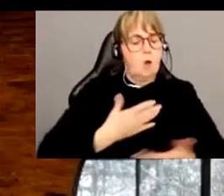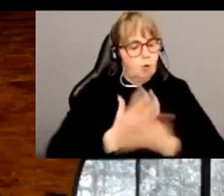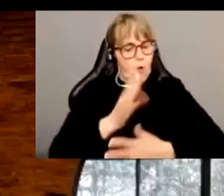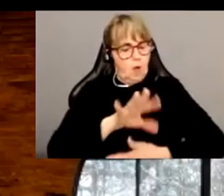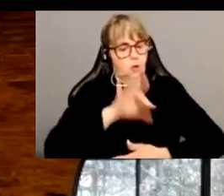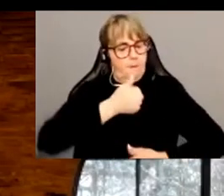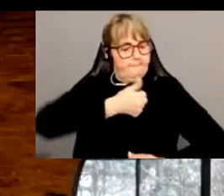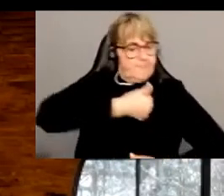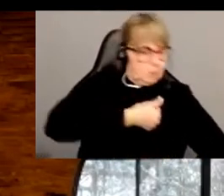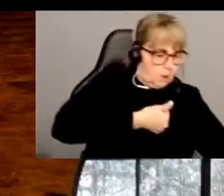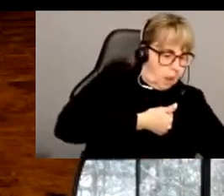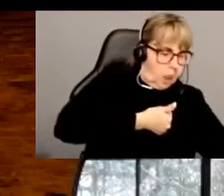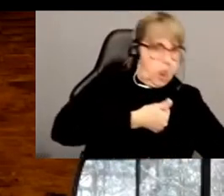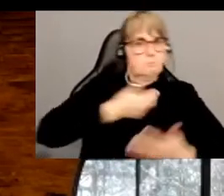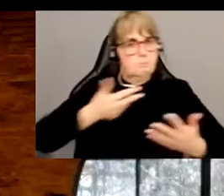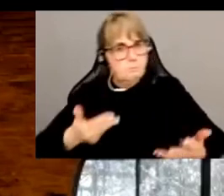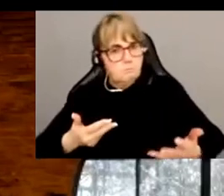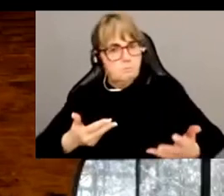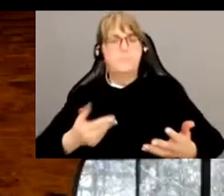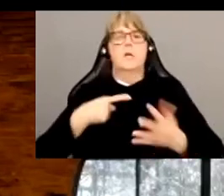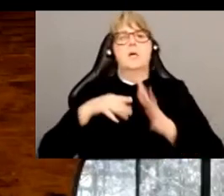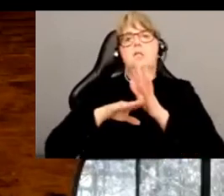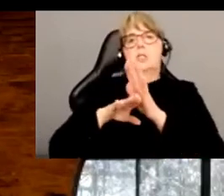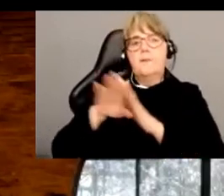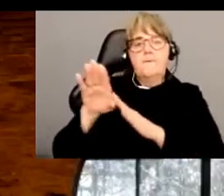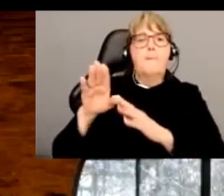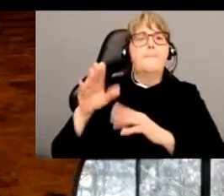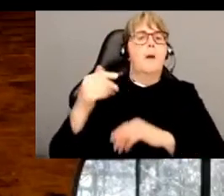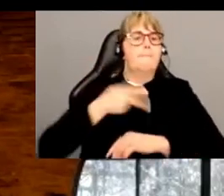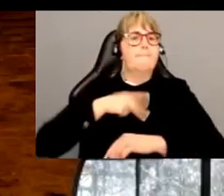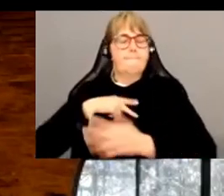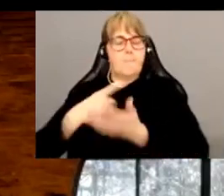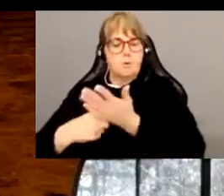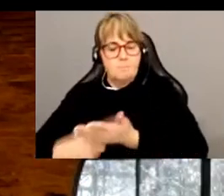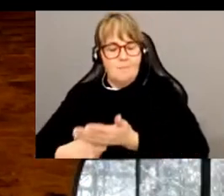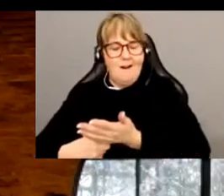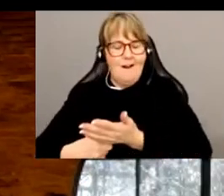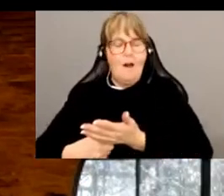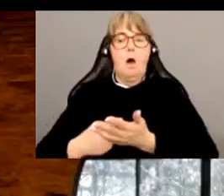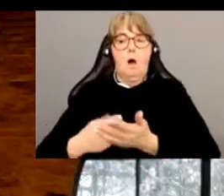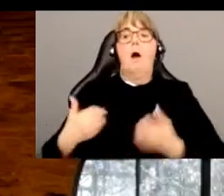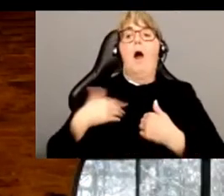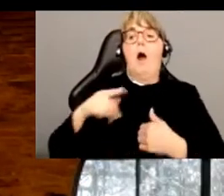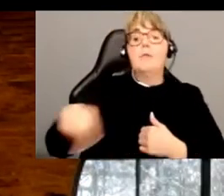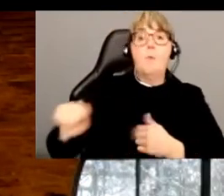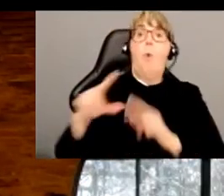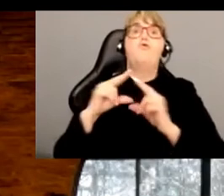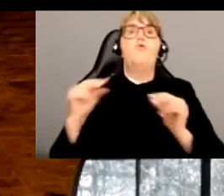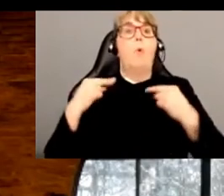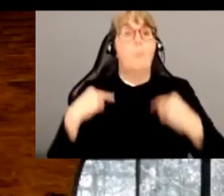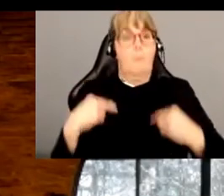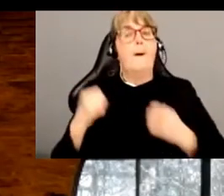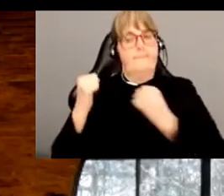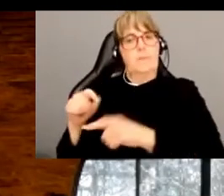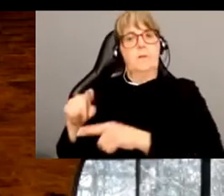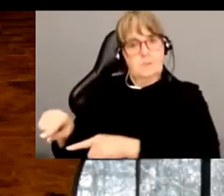des choix personnels et je faisais, je développais des arguments pour dire qu'il faut donner ce même droit aux animaux non humains et